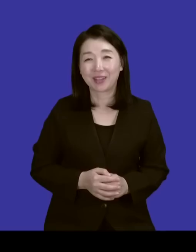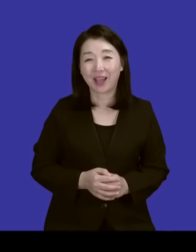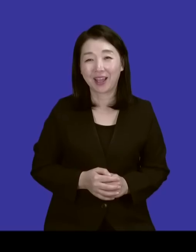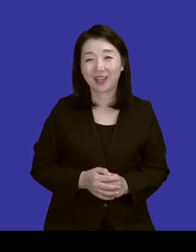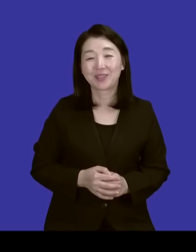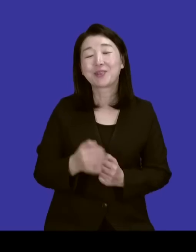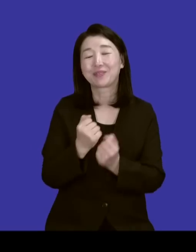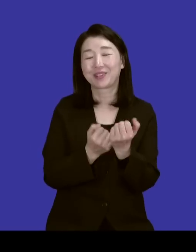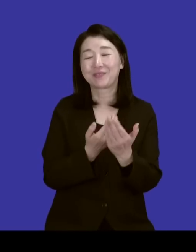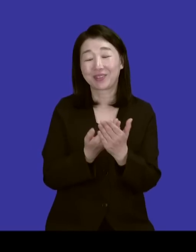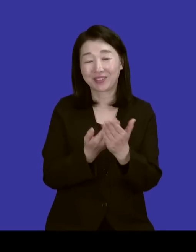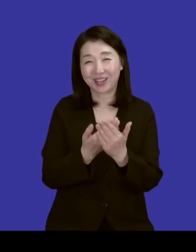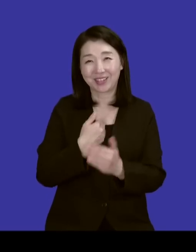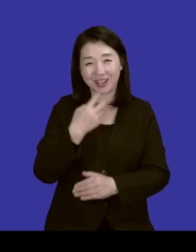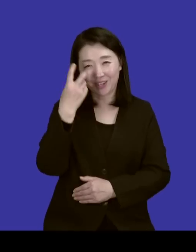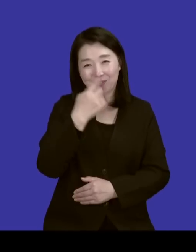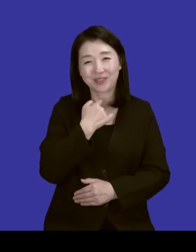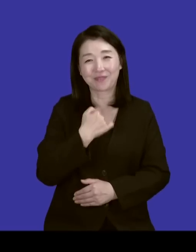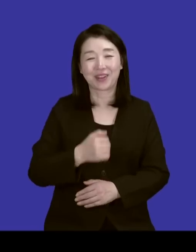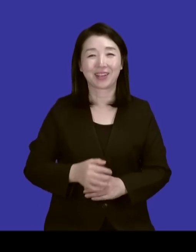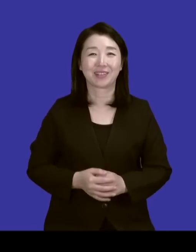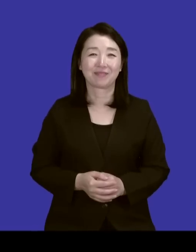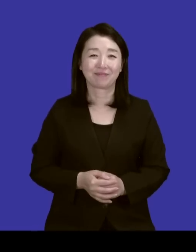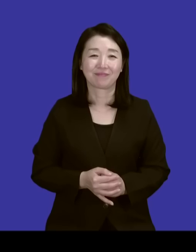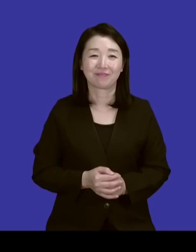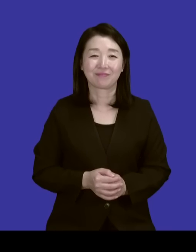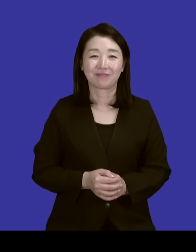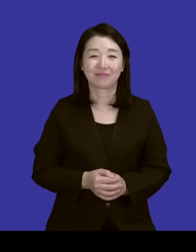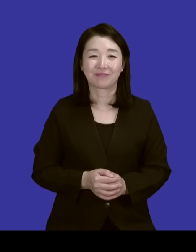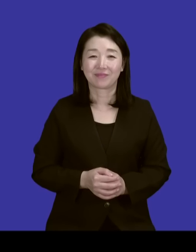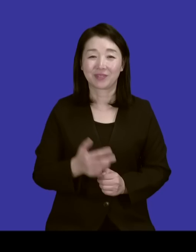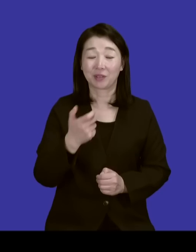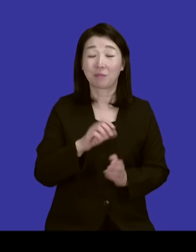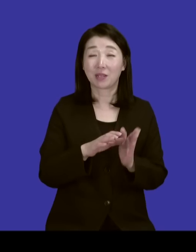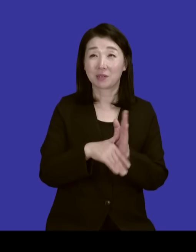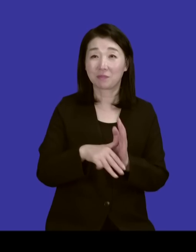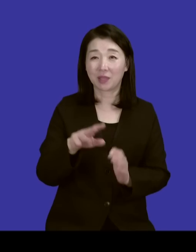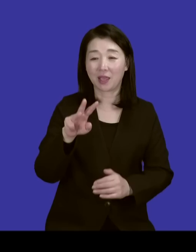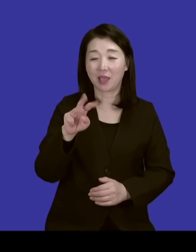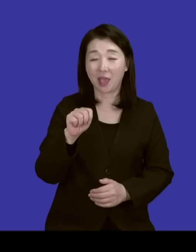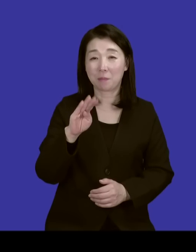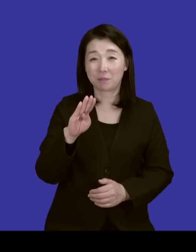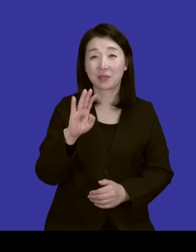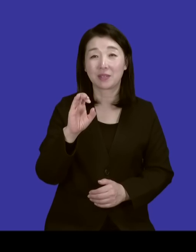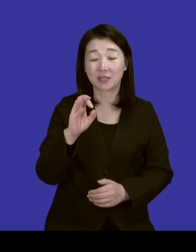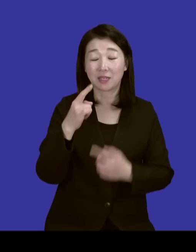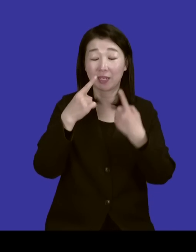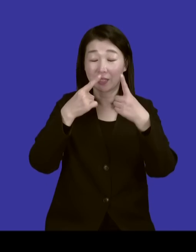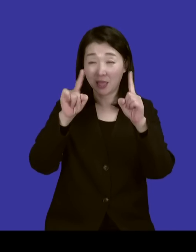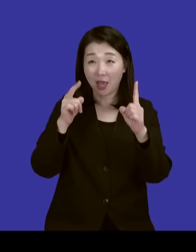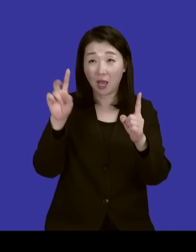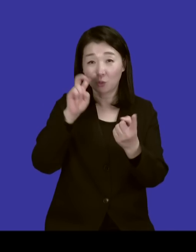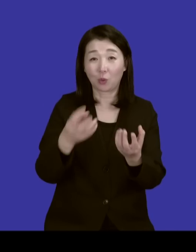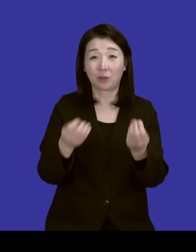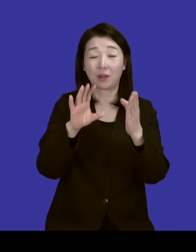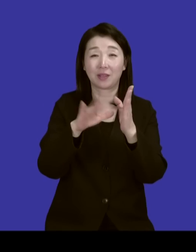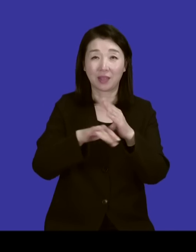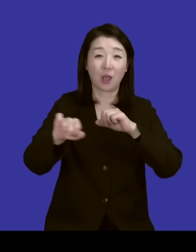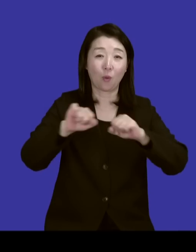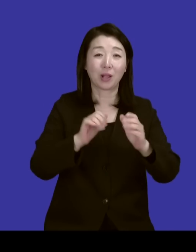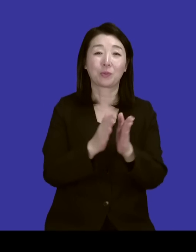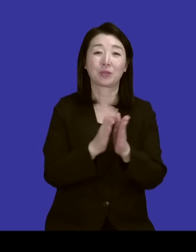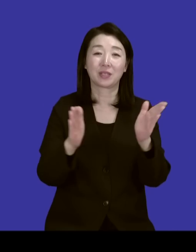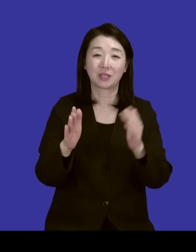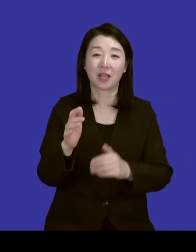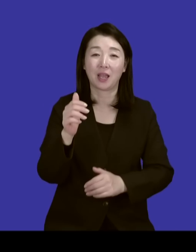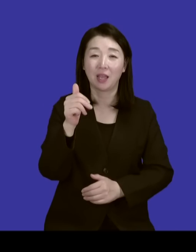소개해 주세요. 네, 그래서 제가 조사를 좀 해왔는데요. 80년 MBC 대학가요제로 데뷔를 하셨고 해야 또 이